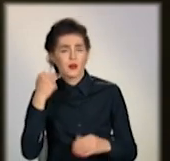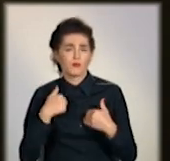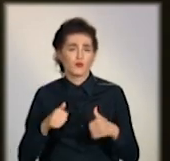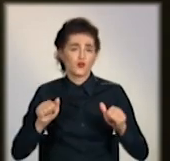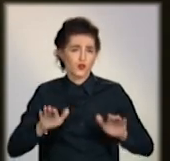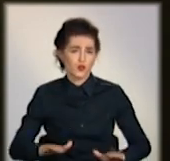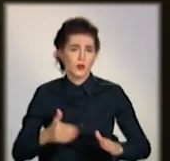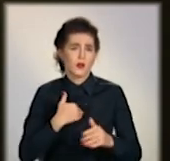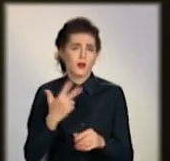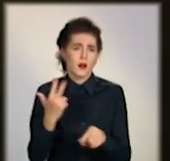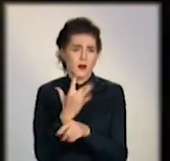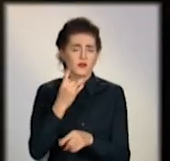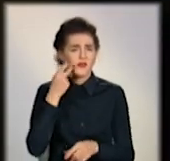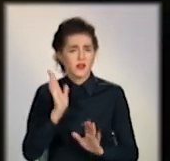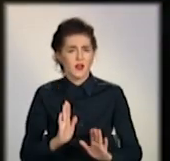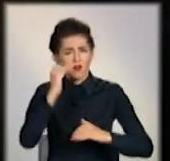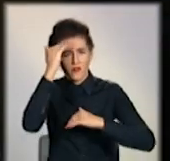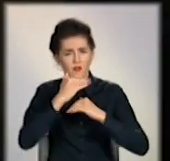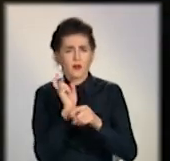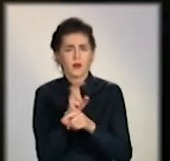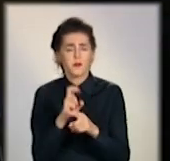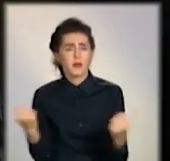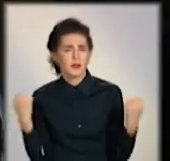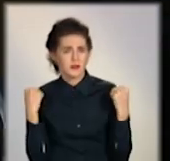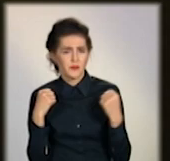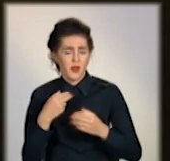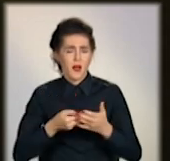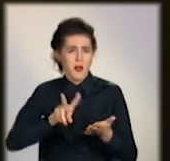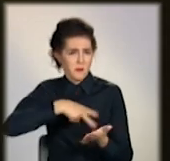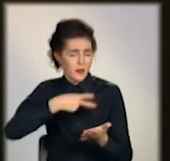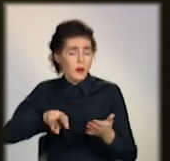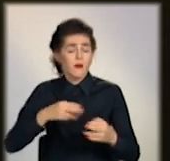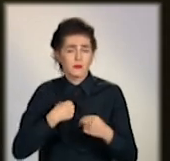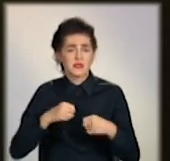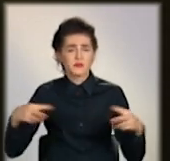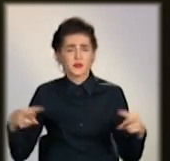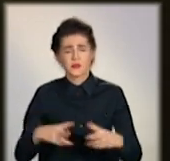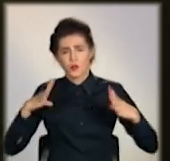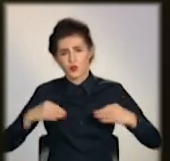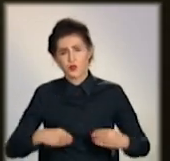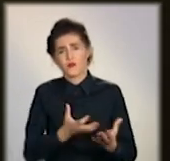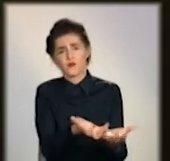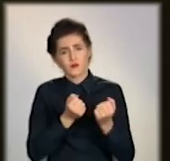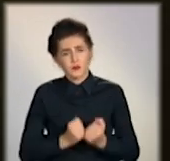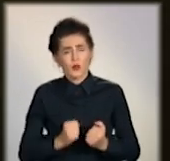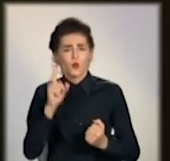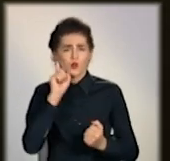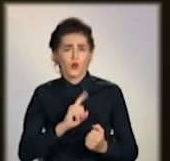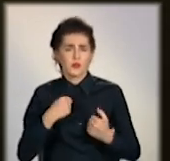тим більше, три рази в тиждень вечором ходимо на гімнастику. Тому спеціально взяли таку курточку і нам